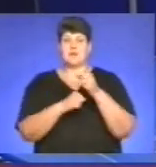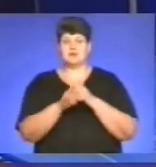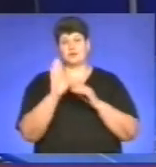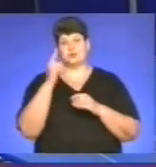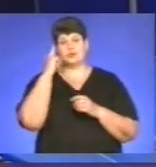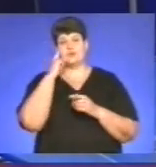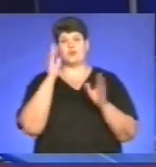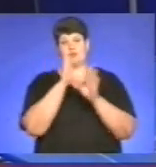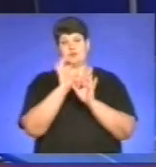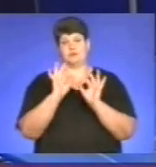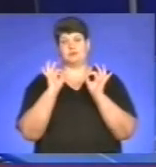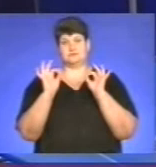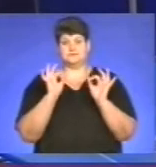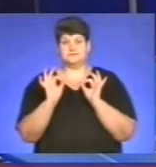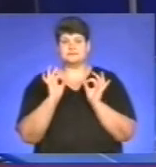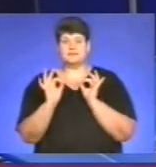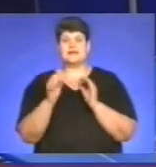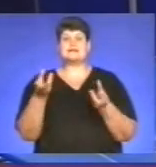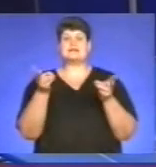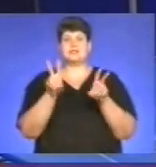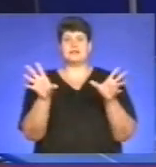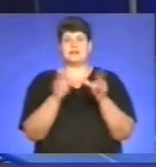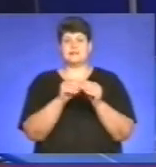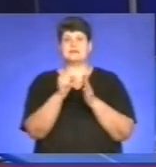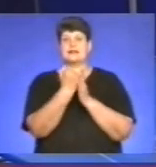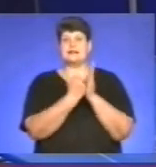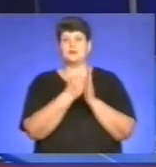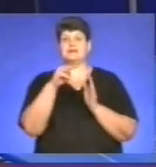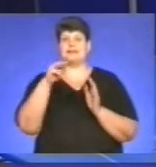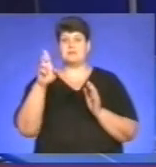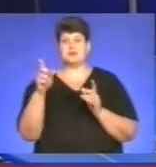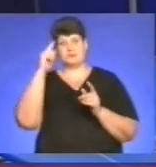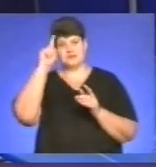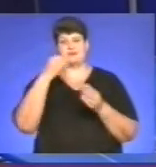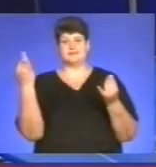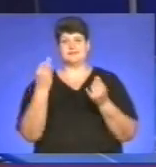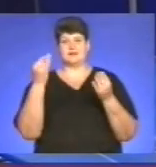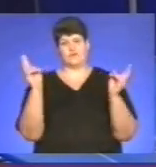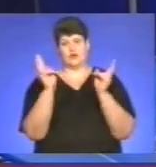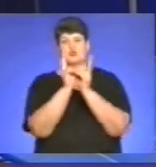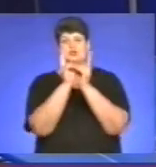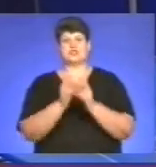сприятиме святковому настрою. Залишайтеся разом з каналом ТТБ, щоб знати найцікавіше. До зустрічі! Дякую за перегляд!